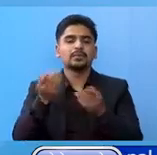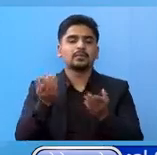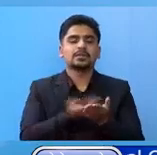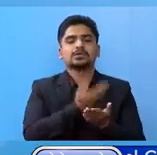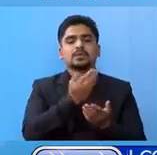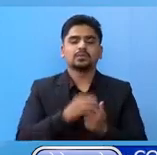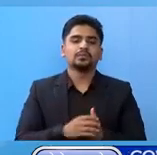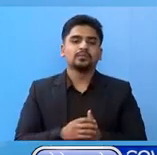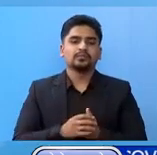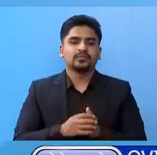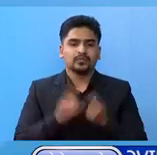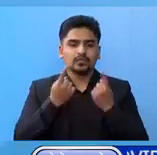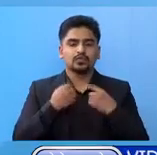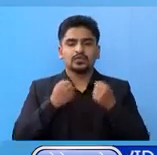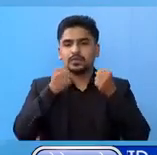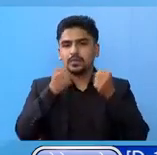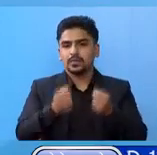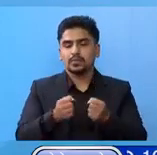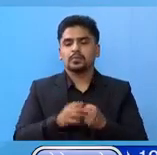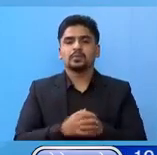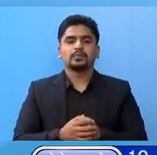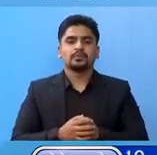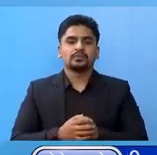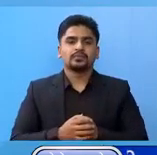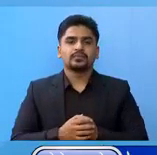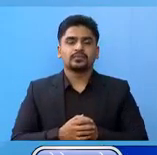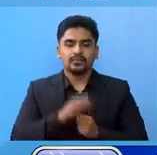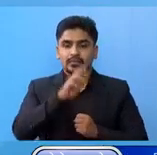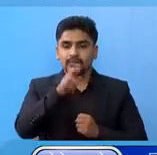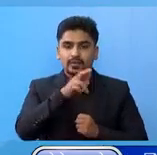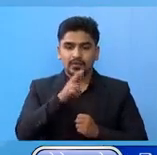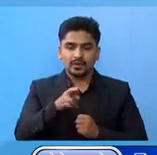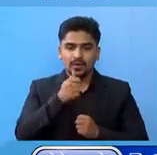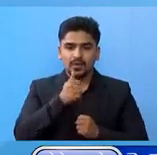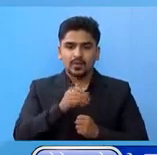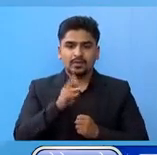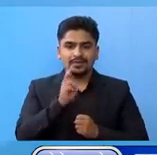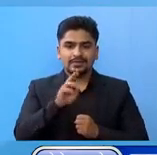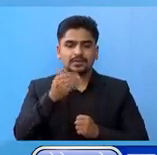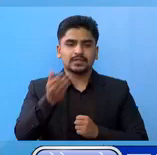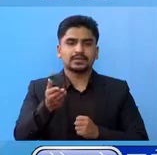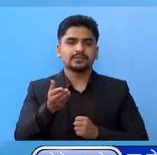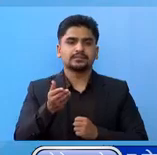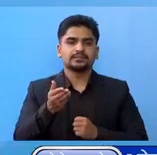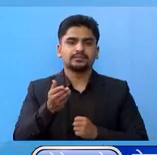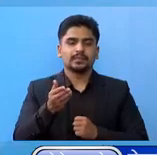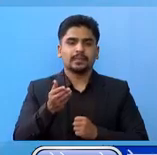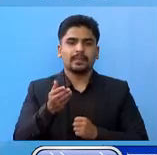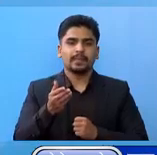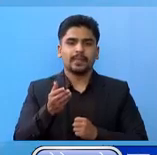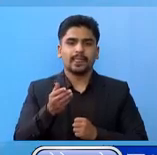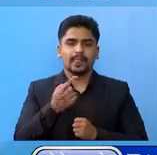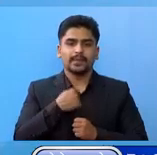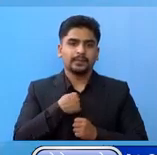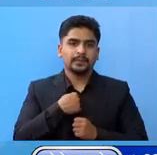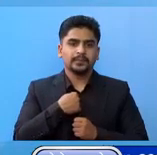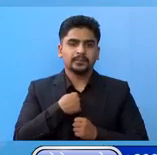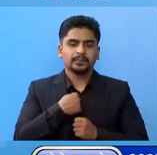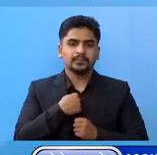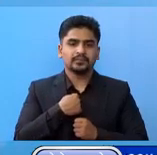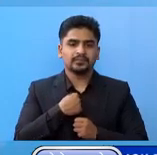बचाऊं शोष्त रहूं र अब एस पशी मा